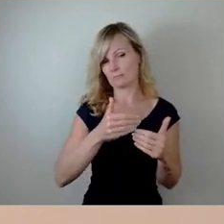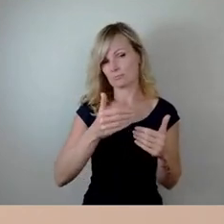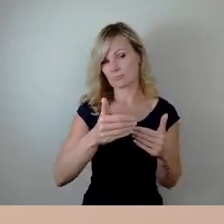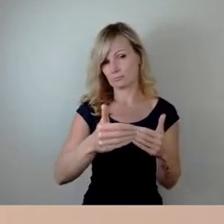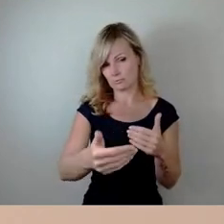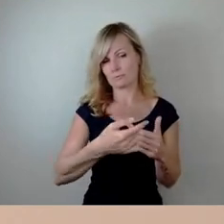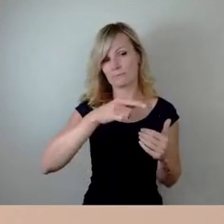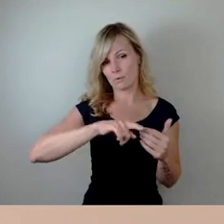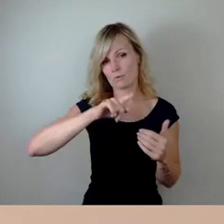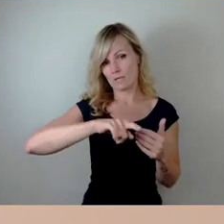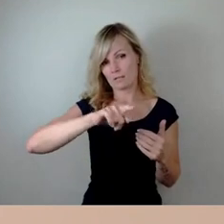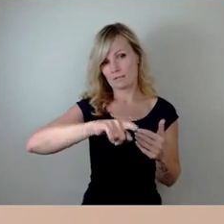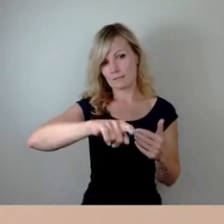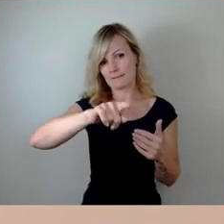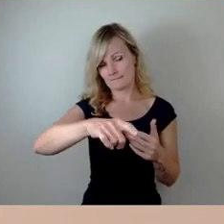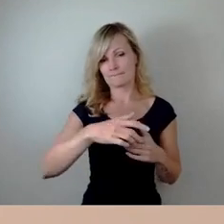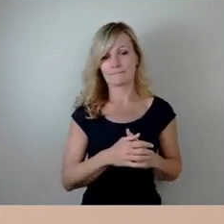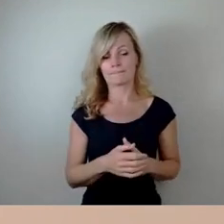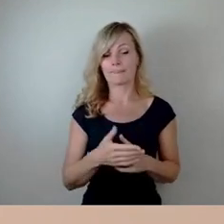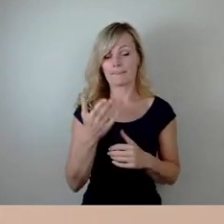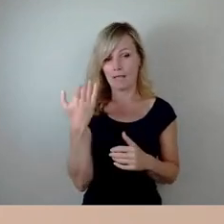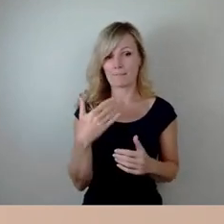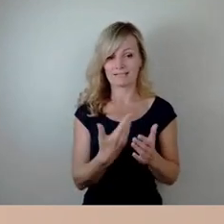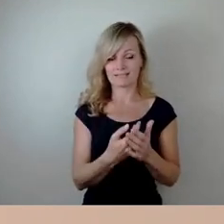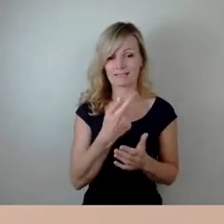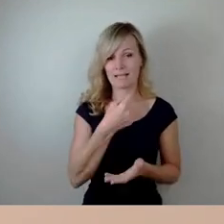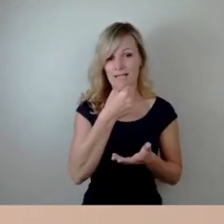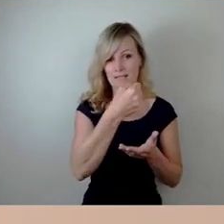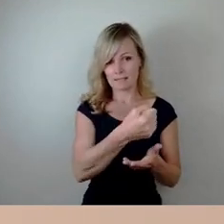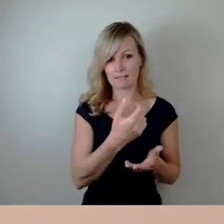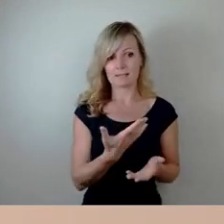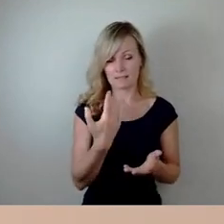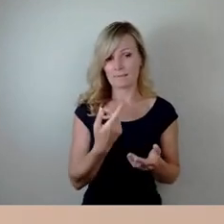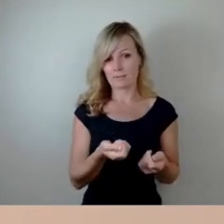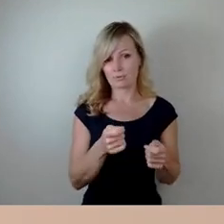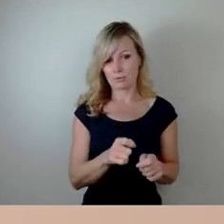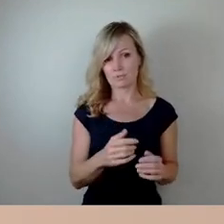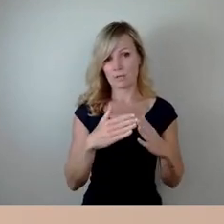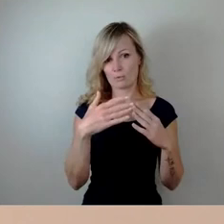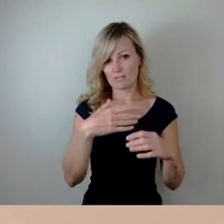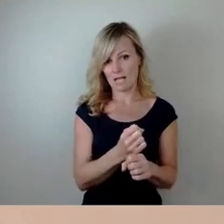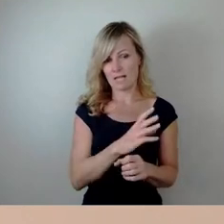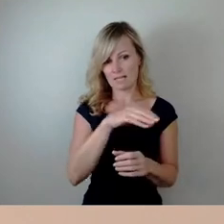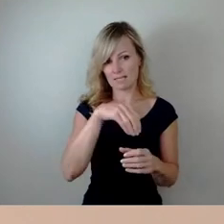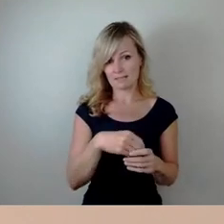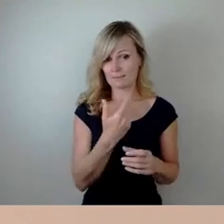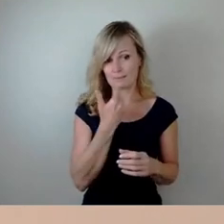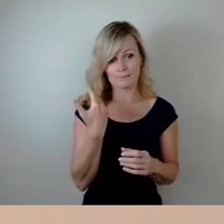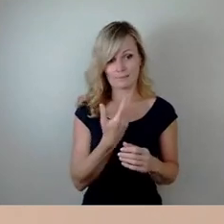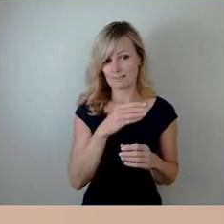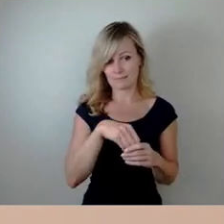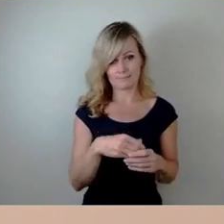die entsprechenden Gelder hatten wir damals mit Beschluss des Haushaltes natürlich nicht eingepreist.